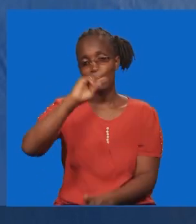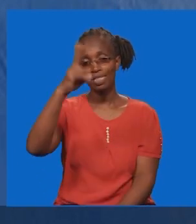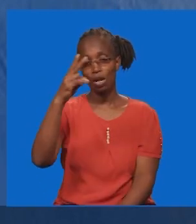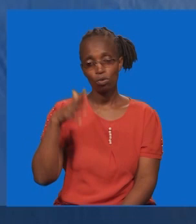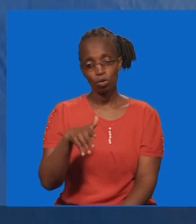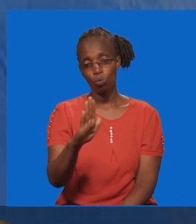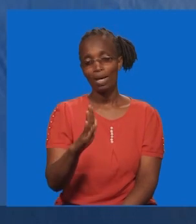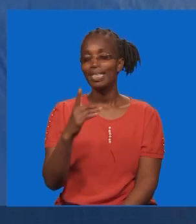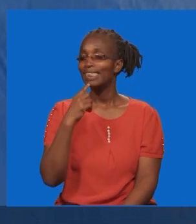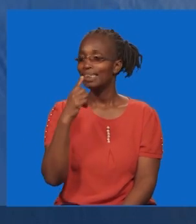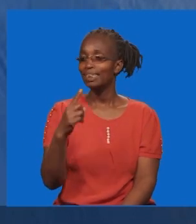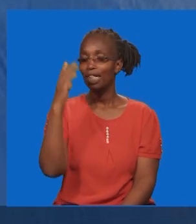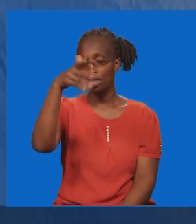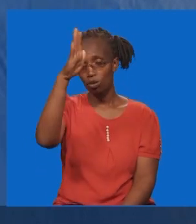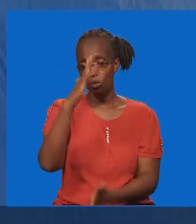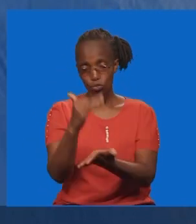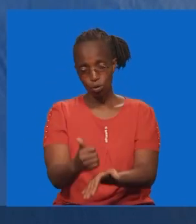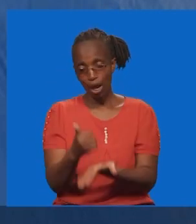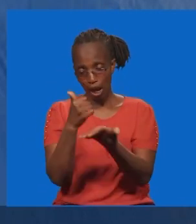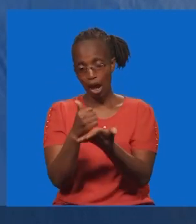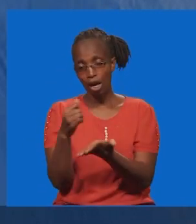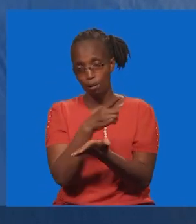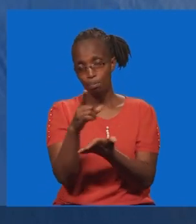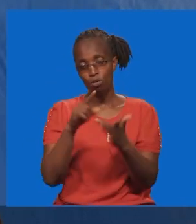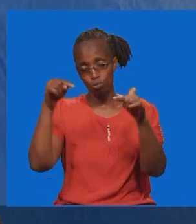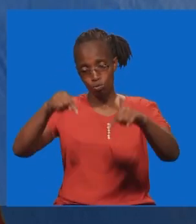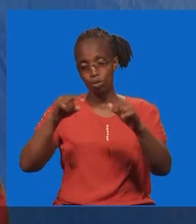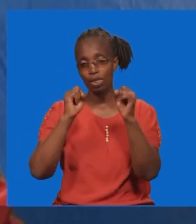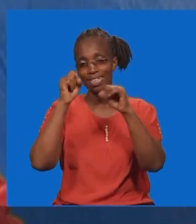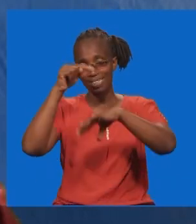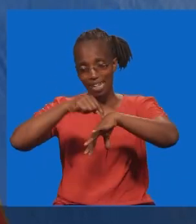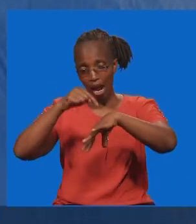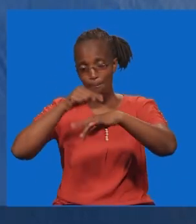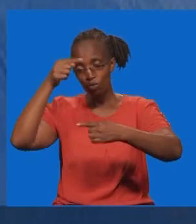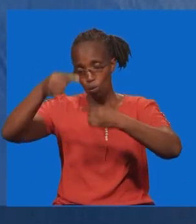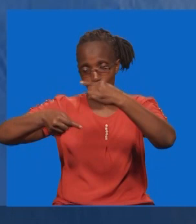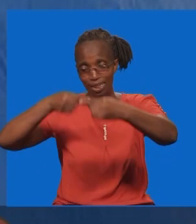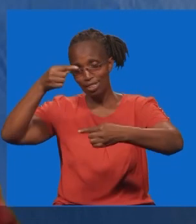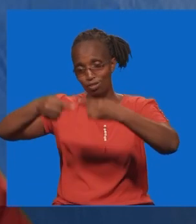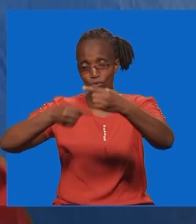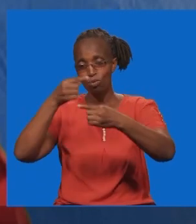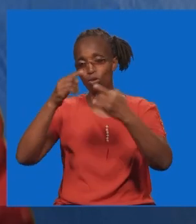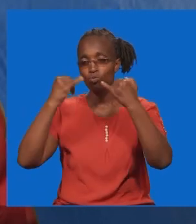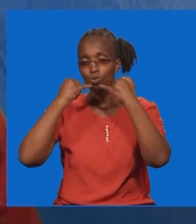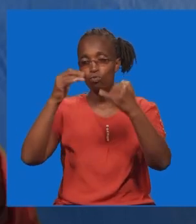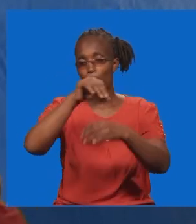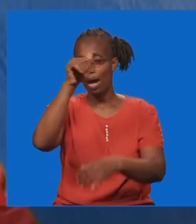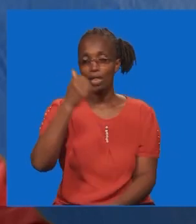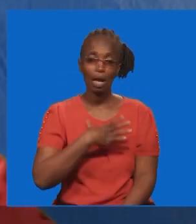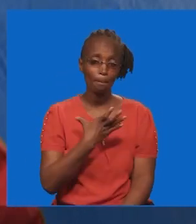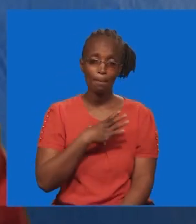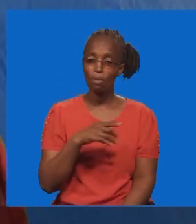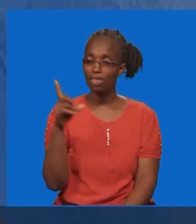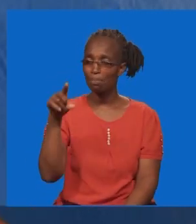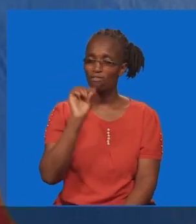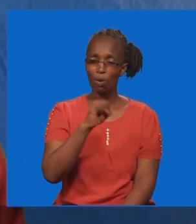kwele. Ambia buwana hakusaidie mwaka u. Ambia buwana hakusaidie hata siku hii. Ukiendelea na mbele. Ukiendelea na hata kuambia wale